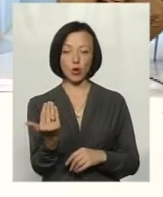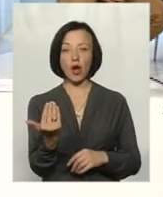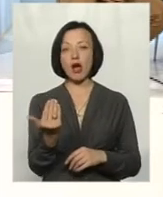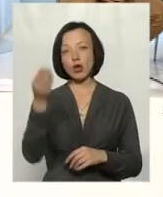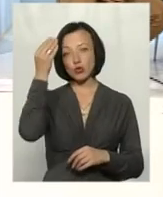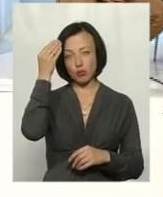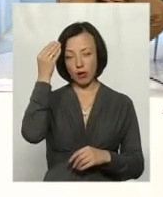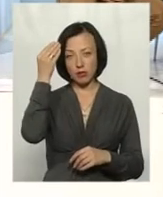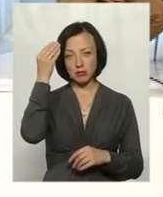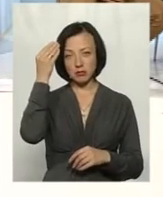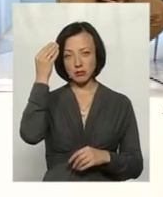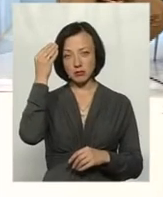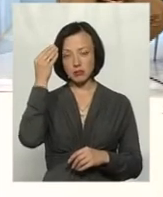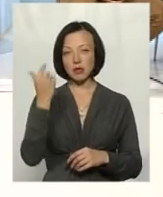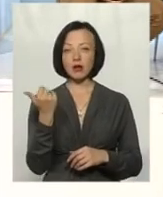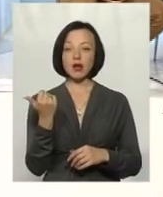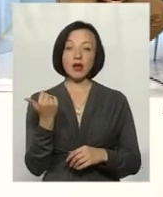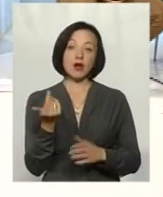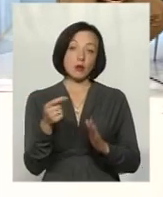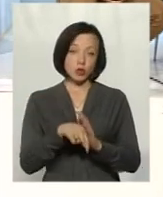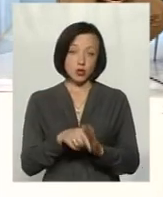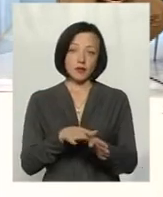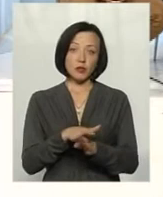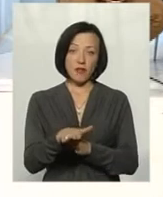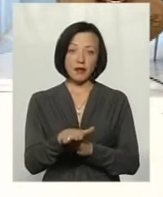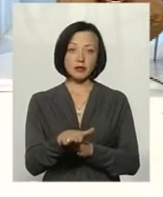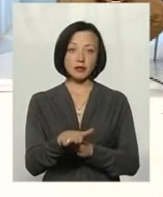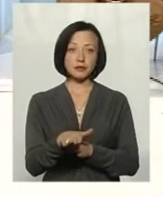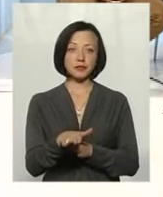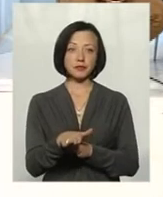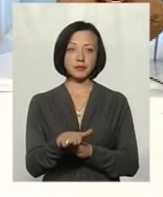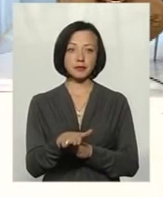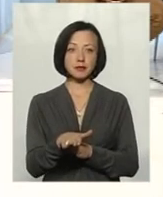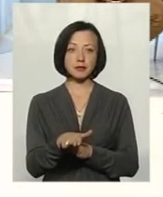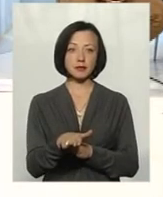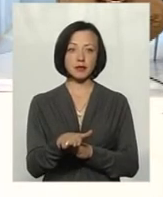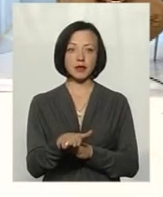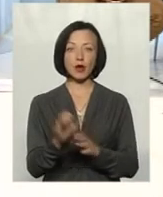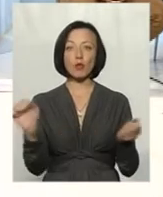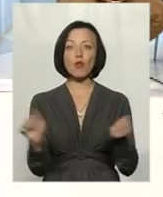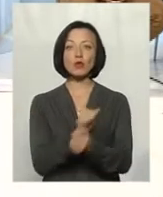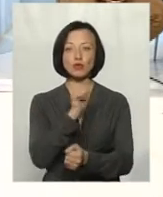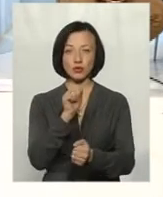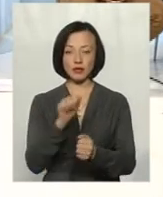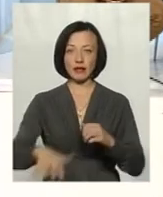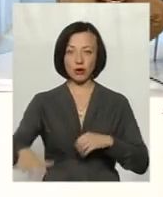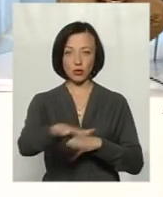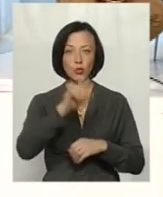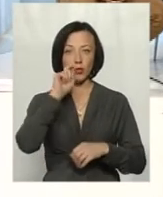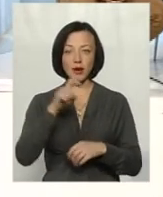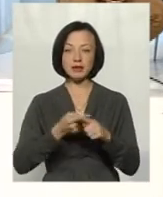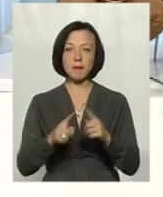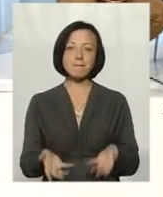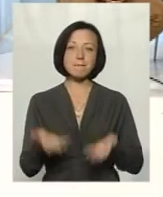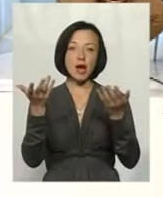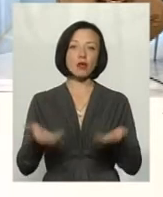ваша думка. По суті, відбувається спустелювання на території України. Знову боку, це парниковий